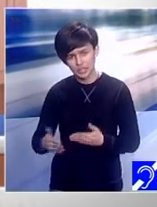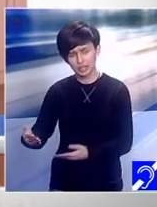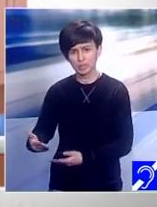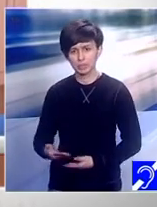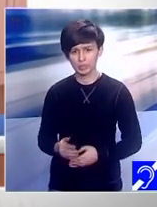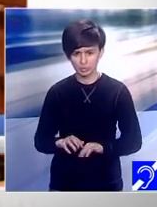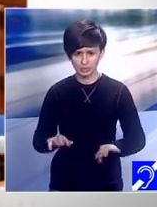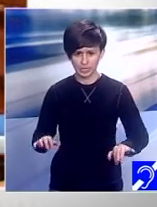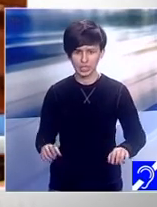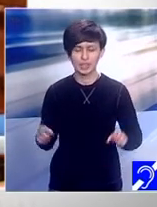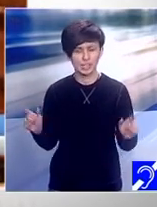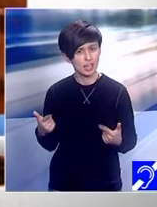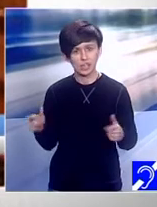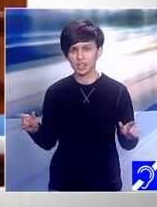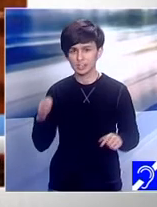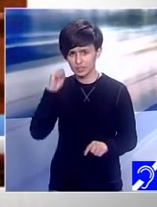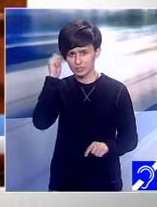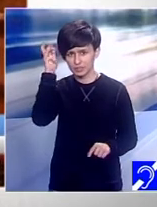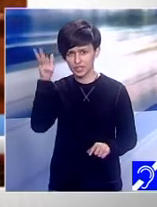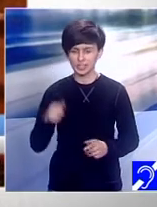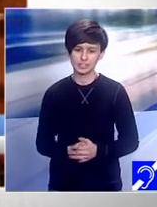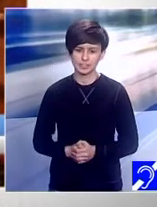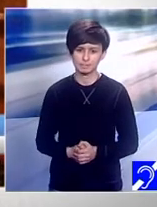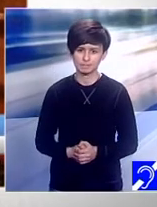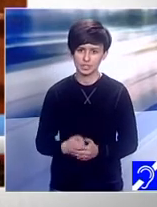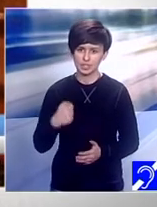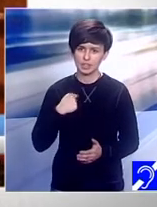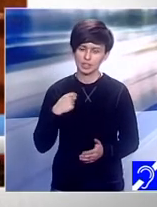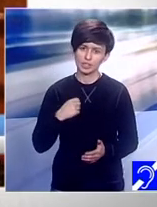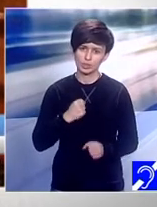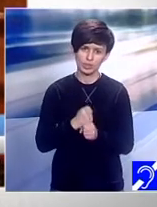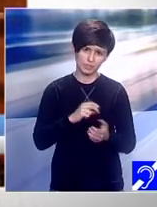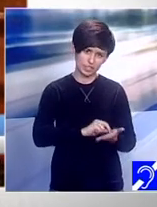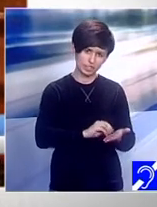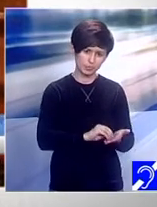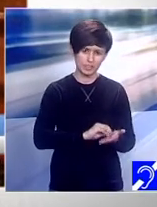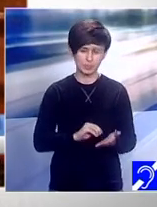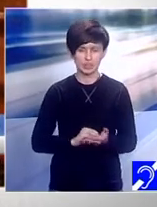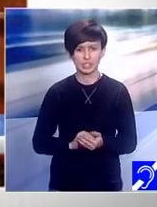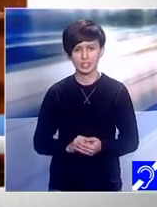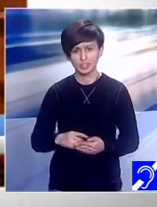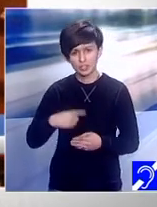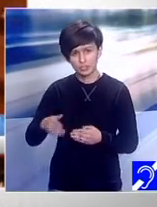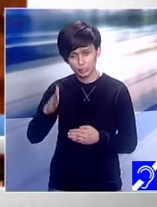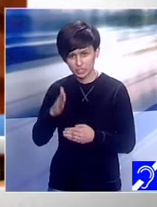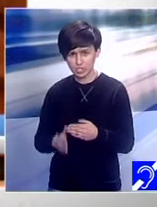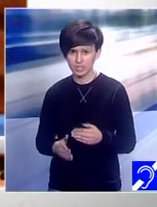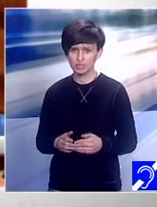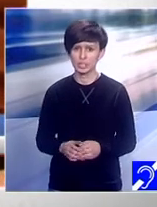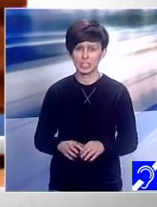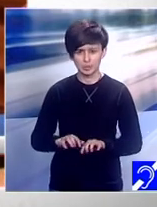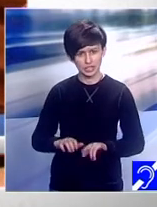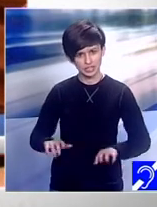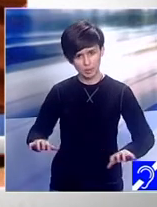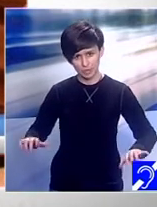fiecare zi. Făceam temele și la șase terminam și de la șase până la vreo șapte jumate, cam așa, făceam pian